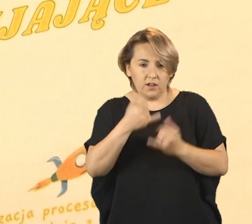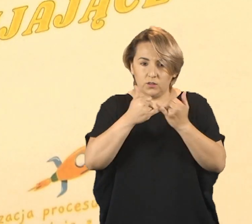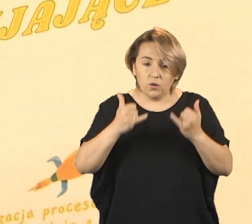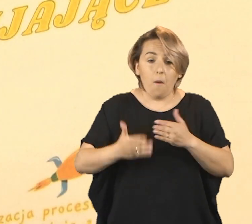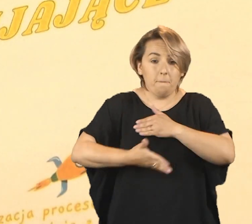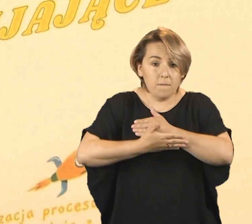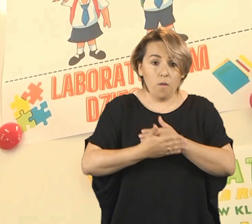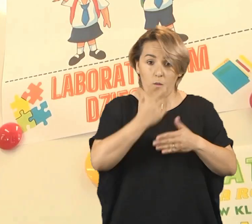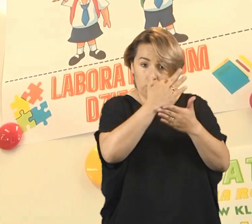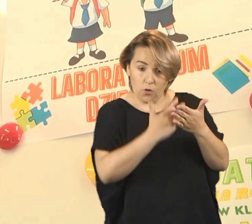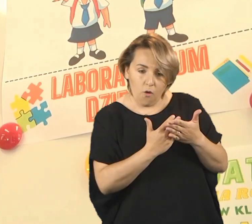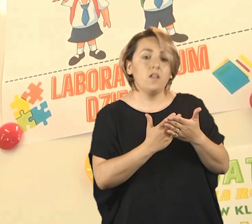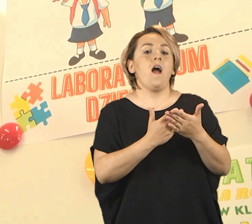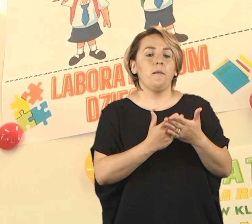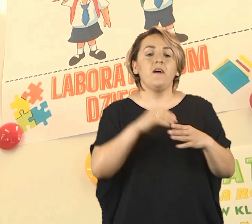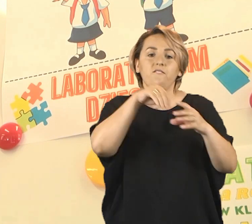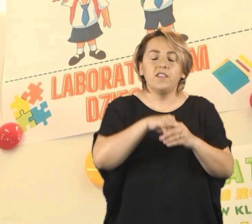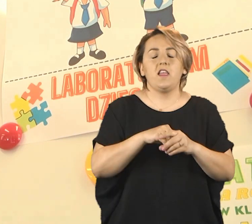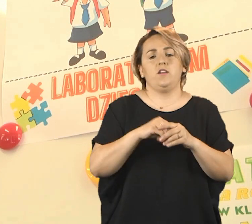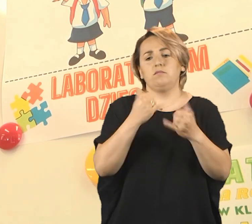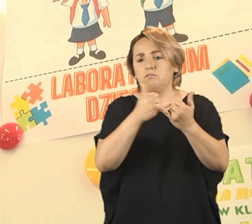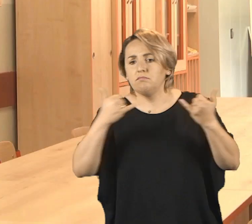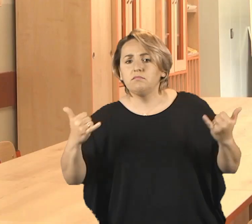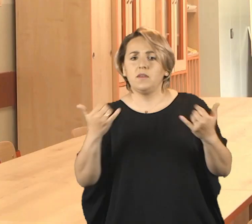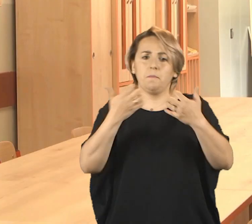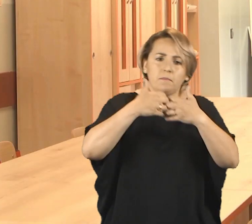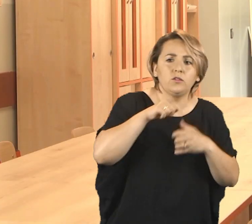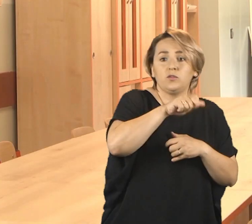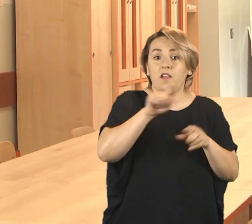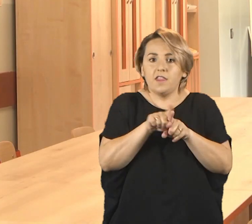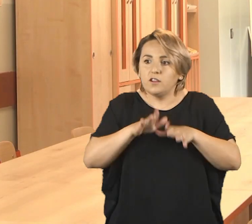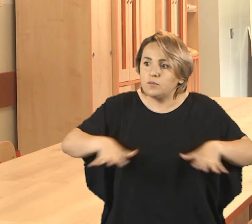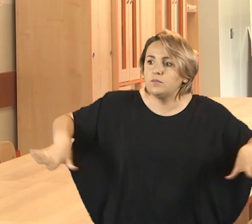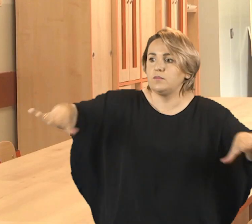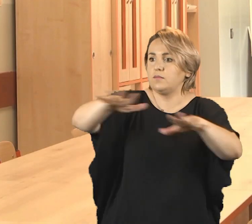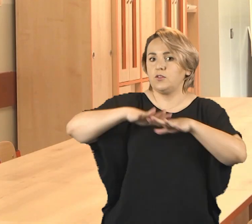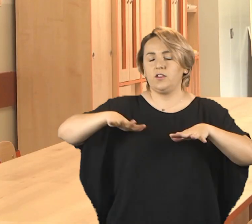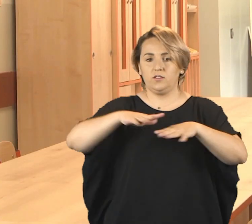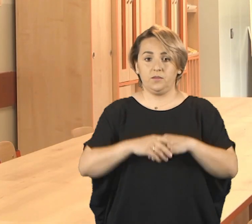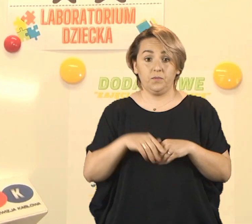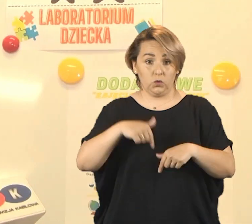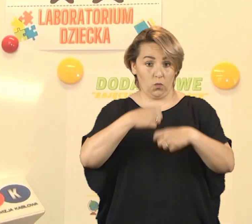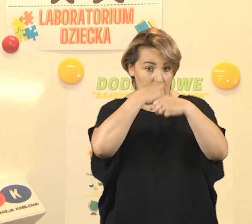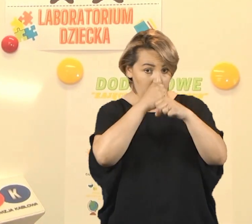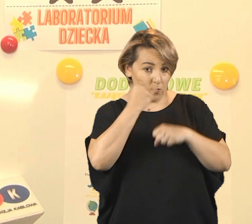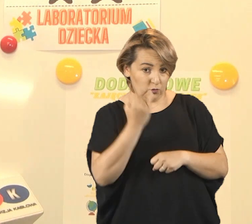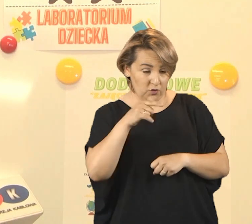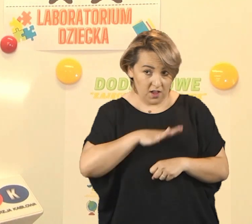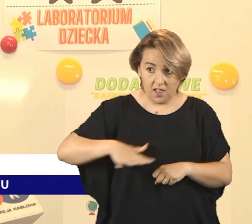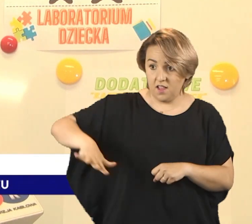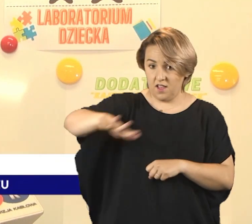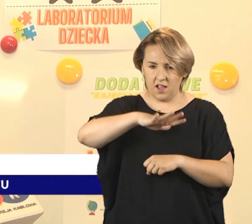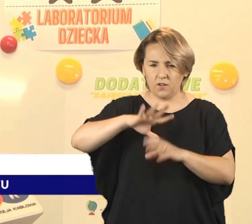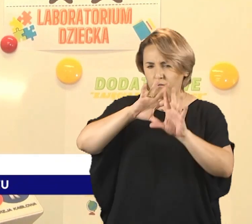ma pomóc nie tylko program edukacyjny, ale także pomoc dydaktyczna czy sama przestrzeń, w której zajęcia są prowadzone. W Laboratorium